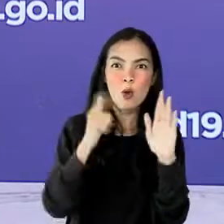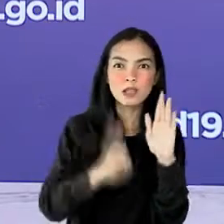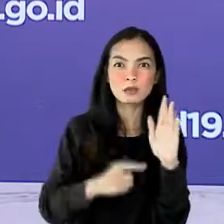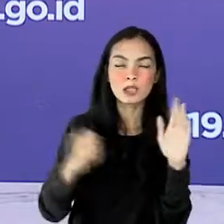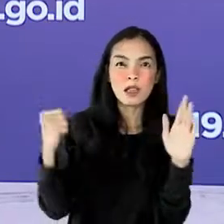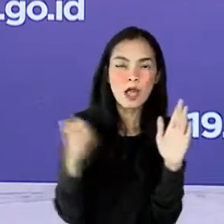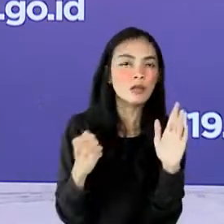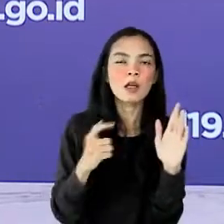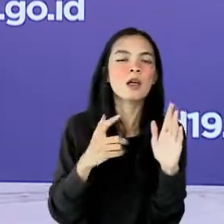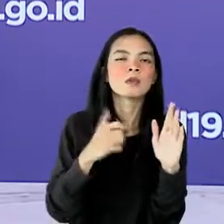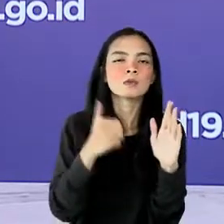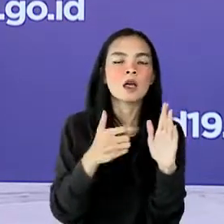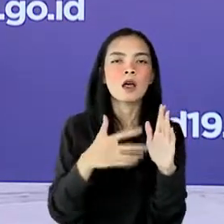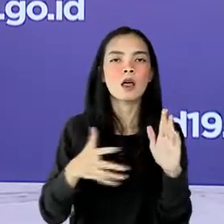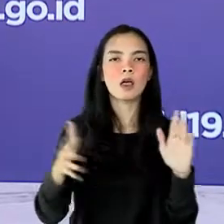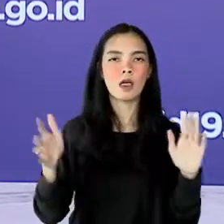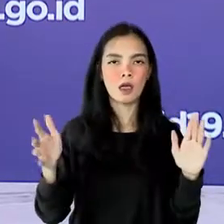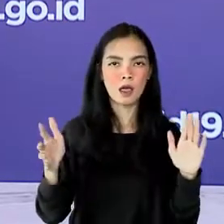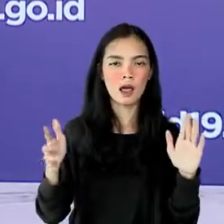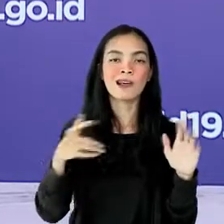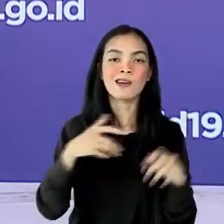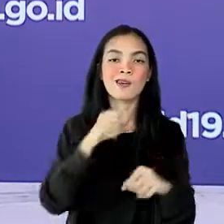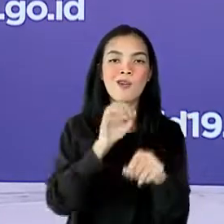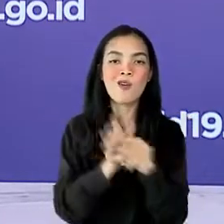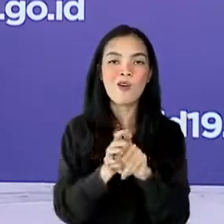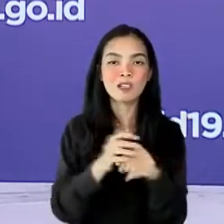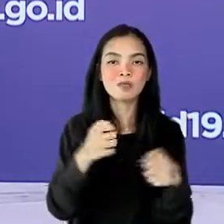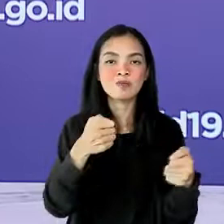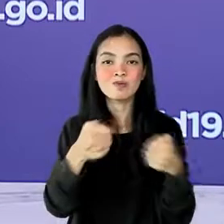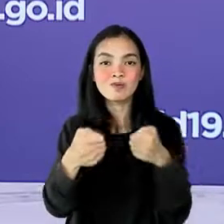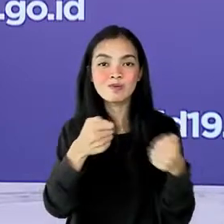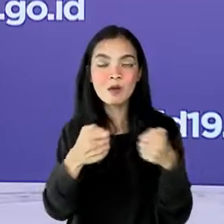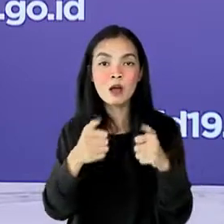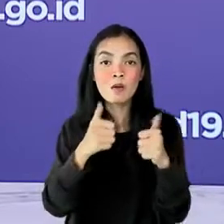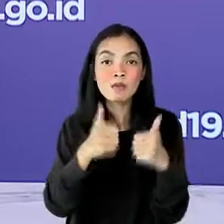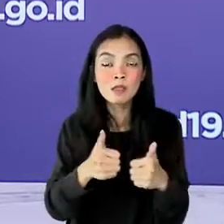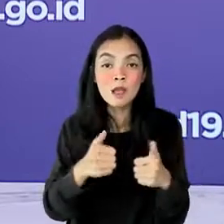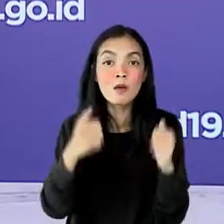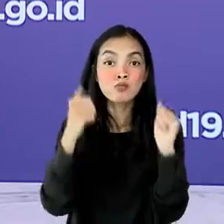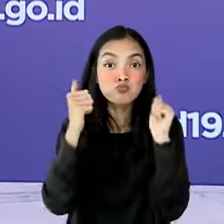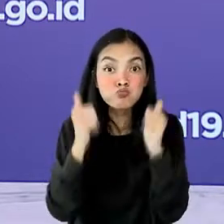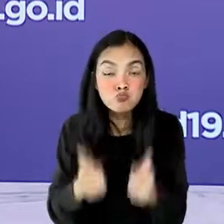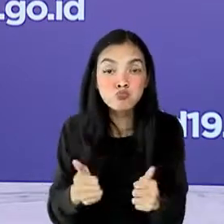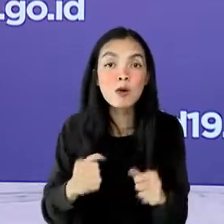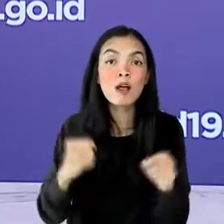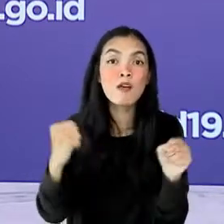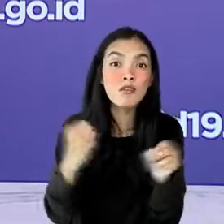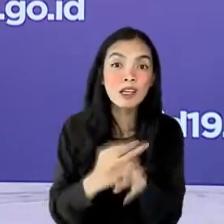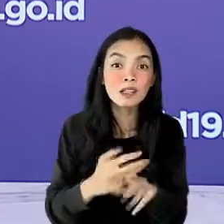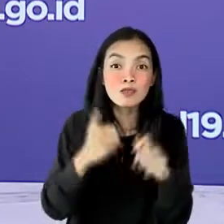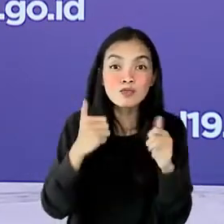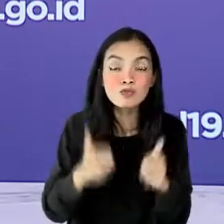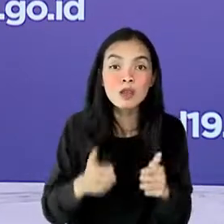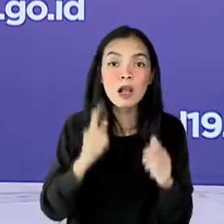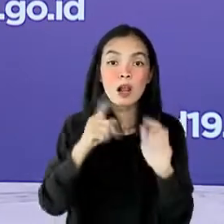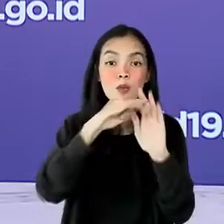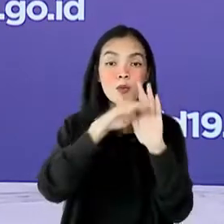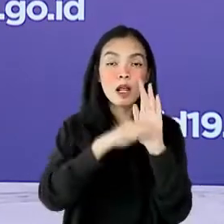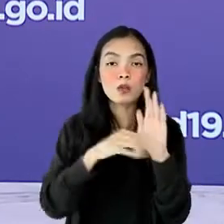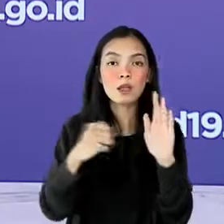Penanganan COVID-19 dapat berhasil dan efektif apabila saat keputusan relaksasi diambil